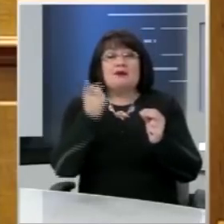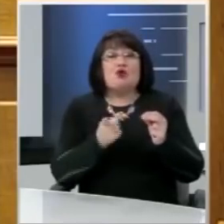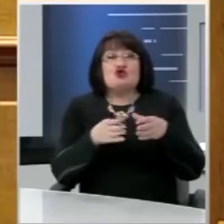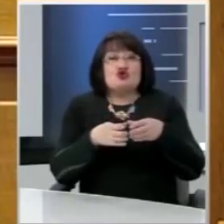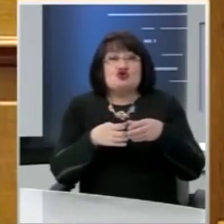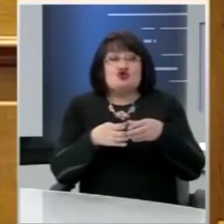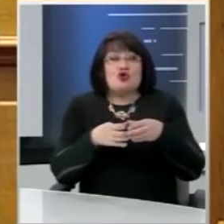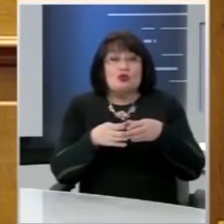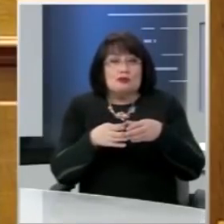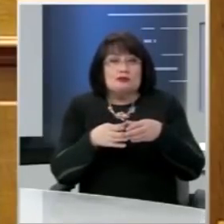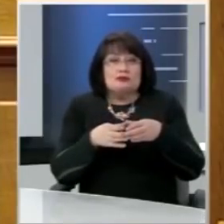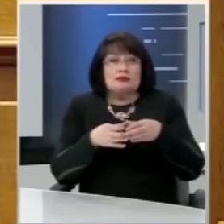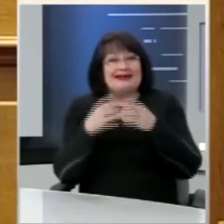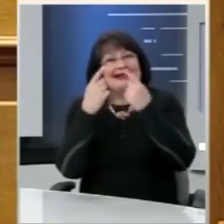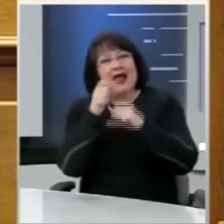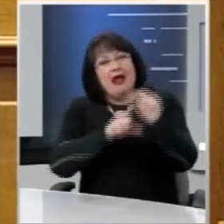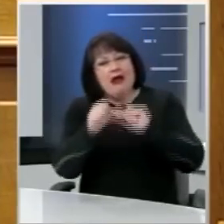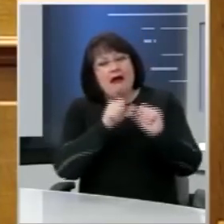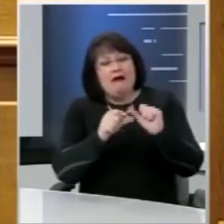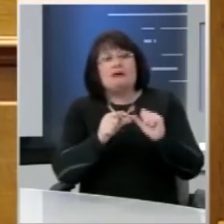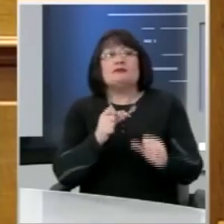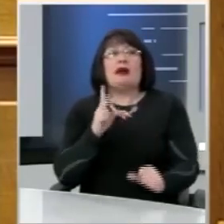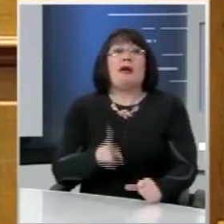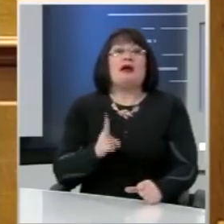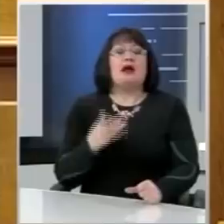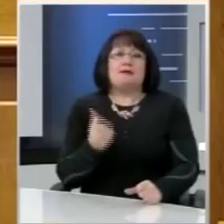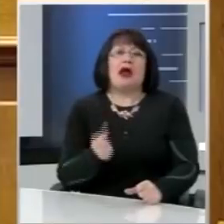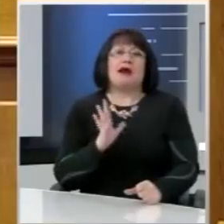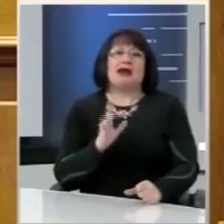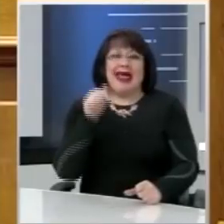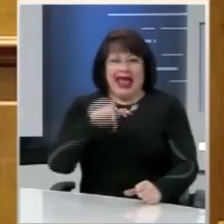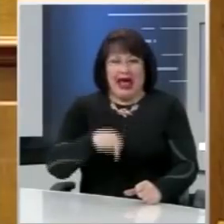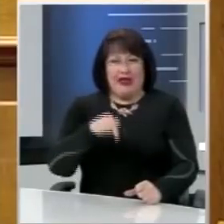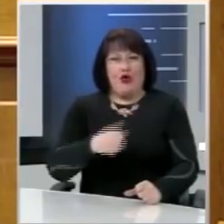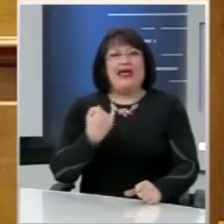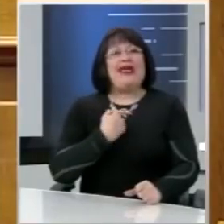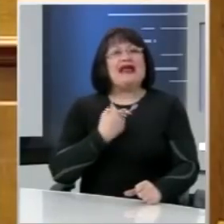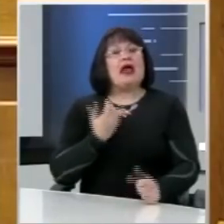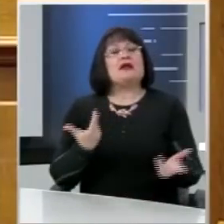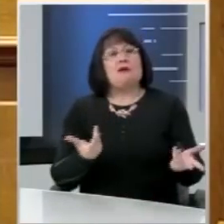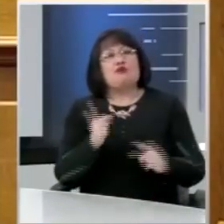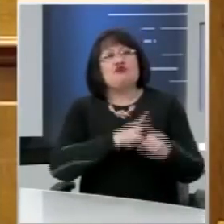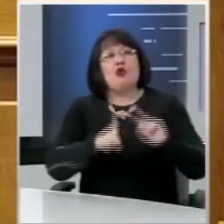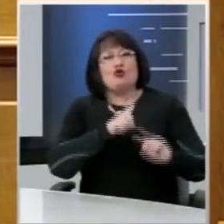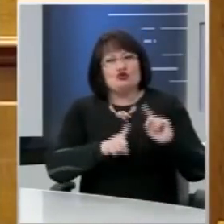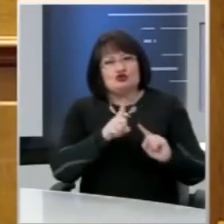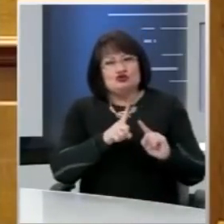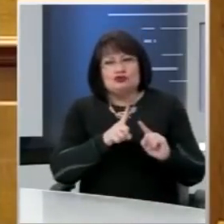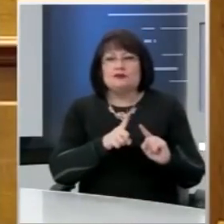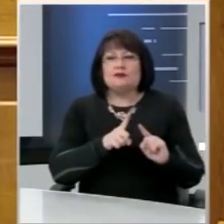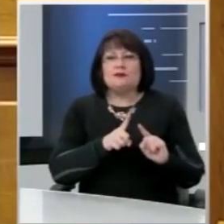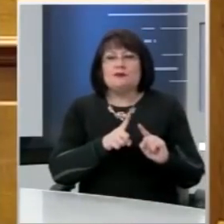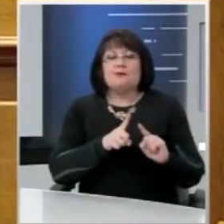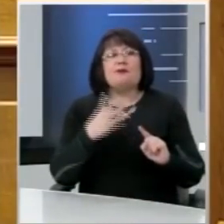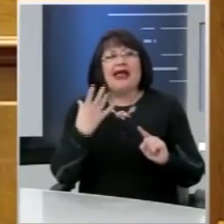υπήρχε και υπήρχε. Γιατί στο ελληνικό δίκαιο ηθαγένειας κυριαρχεί ακόμα και σήμερα